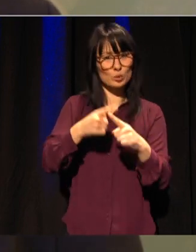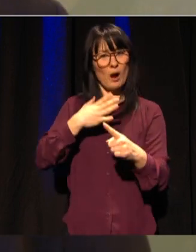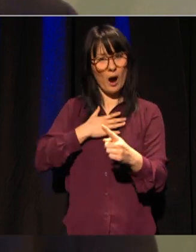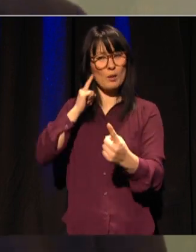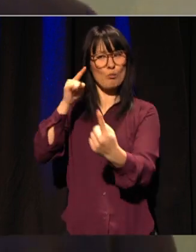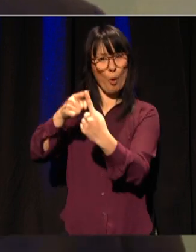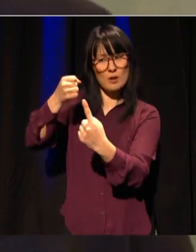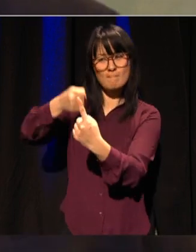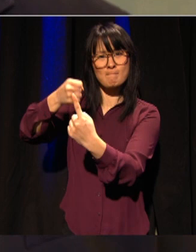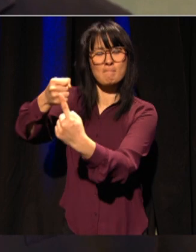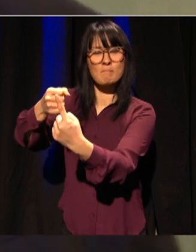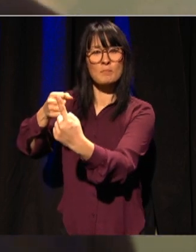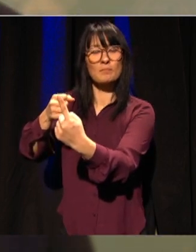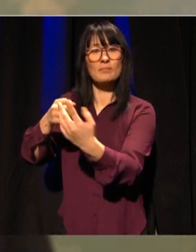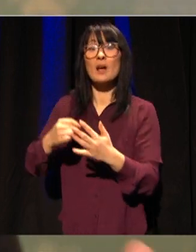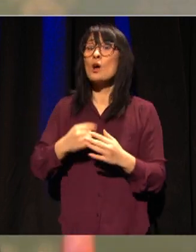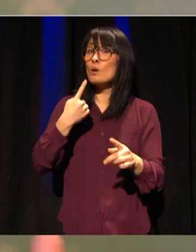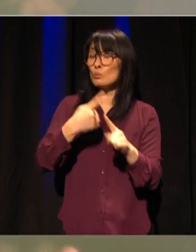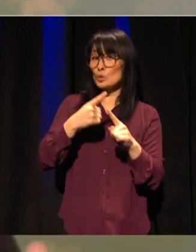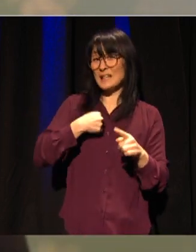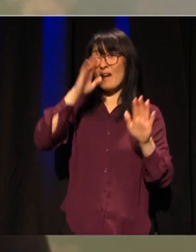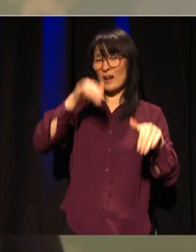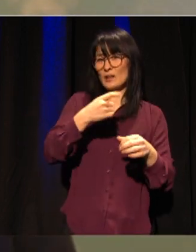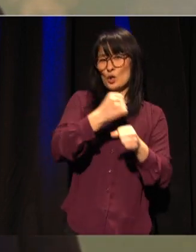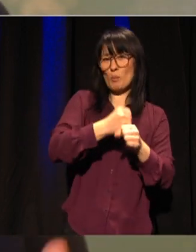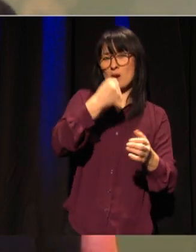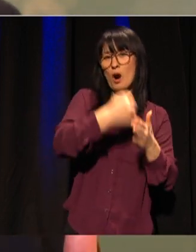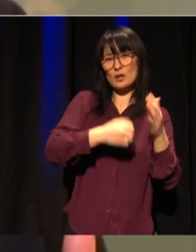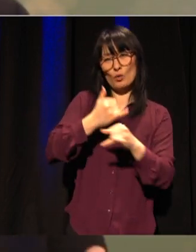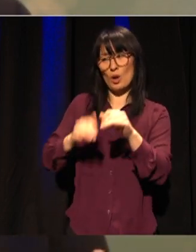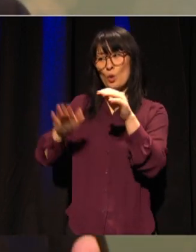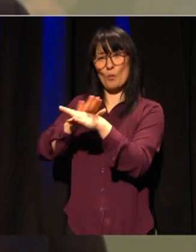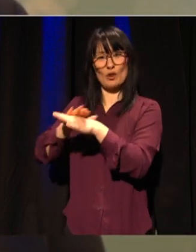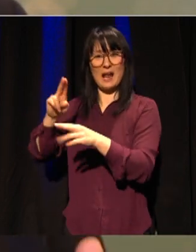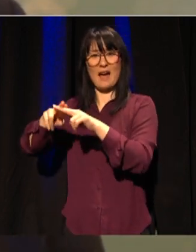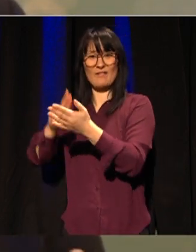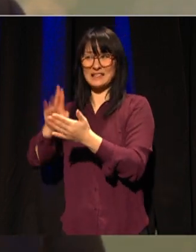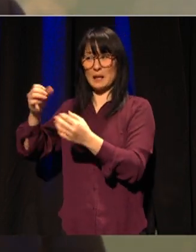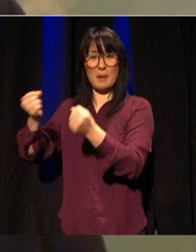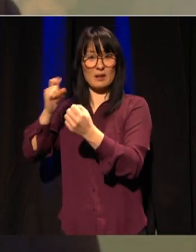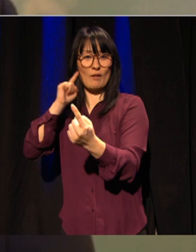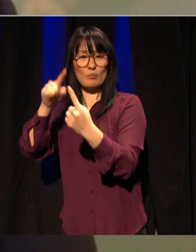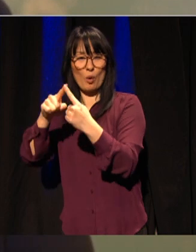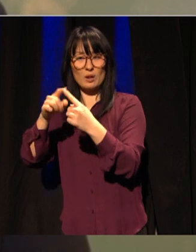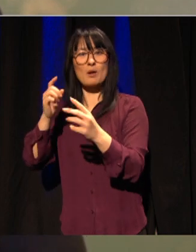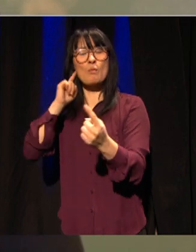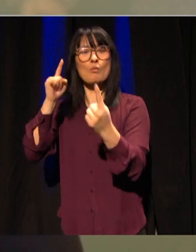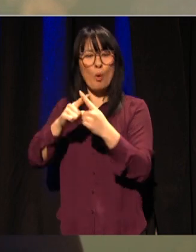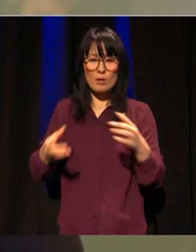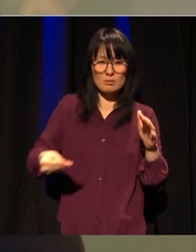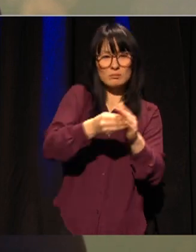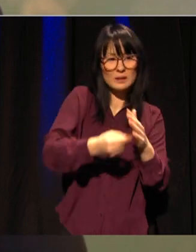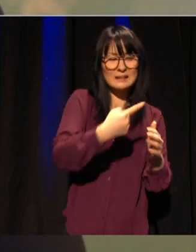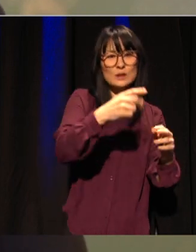og at dere også kommer til å bidra til å oppfylle FNs bærekraftsmål og i hva tar arbeidsliv og samfunnsbehov for fremtidsrettet til studenter